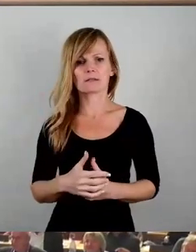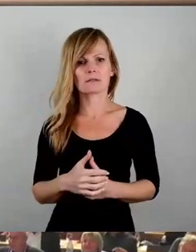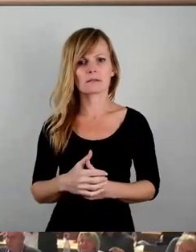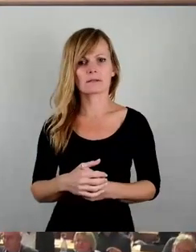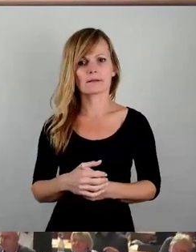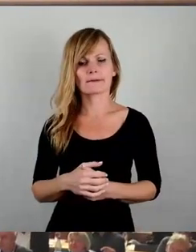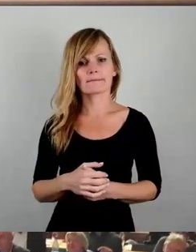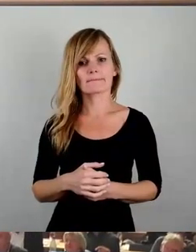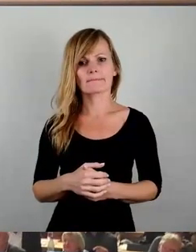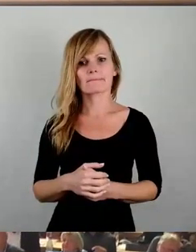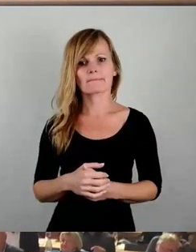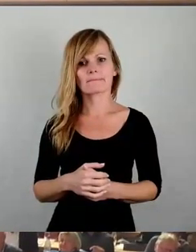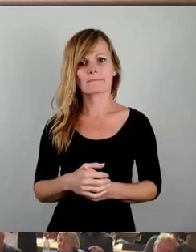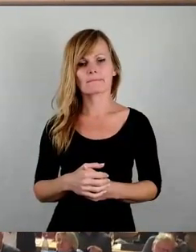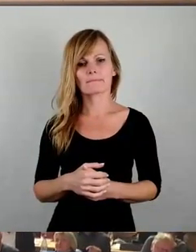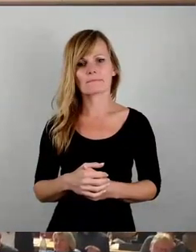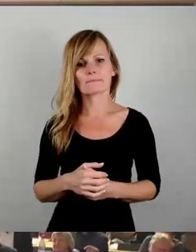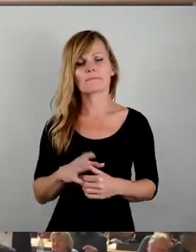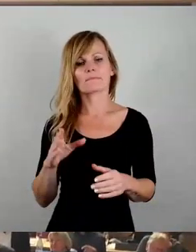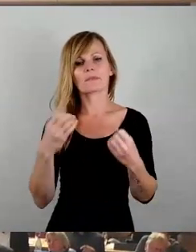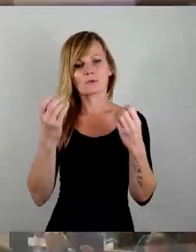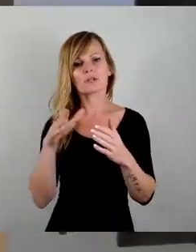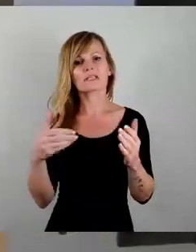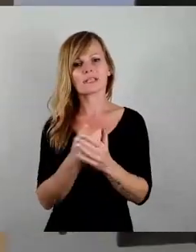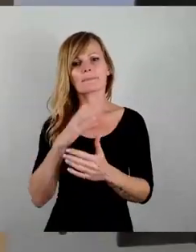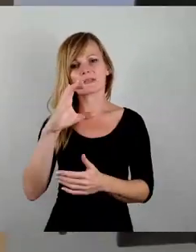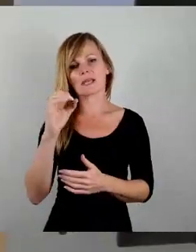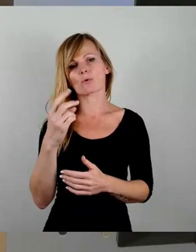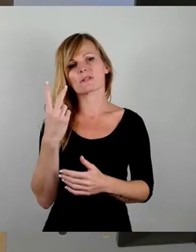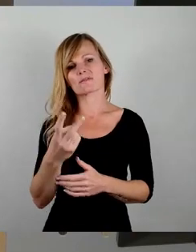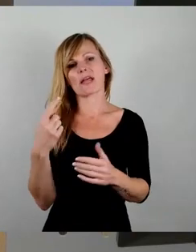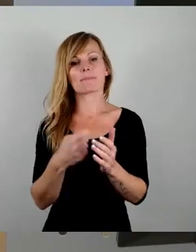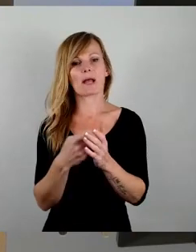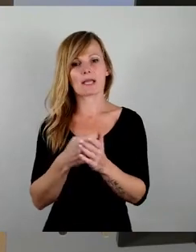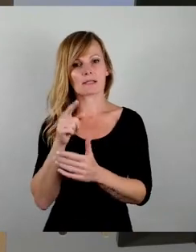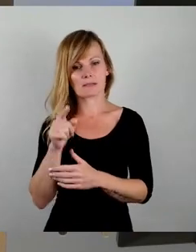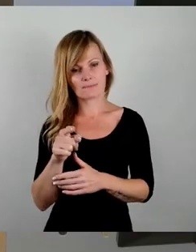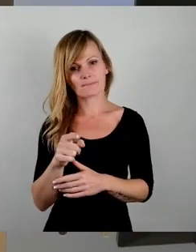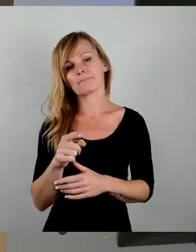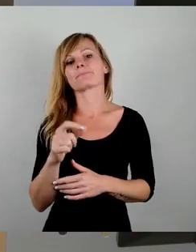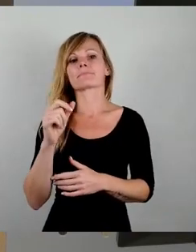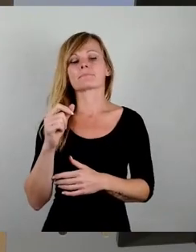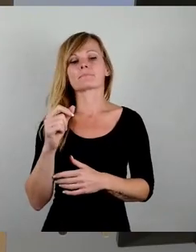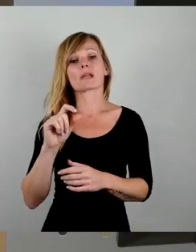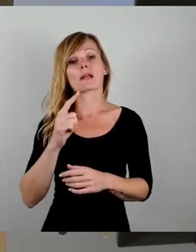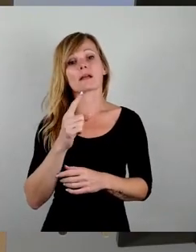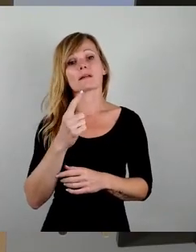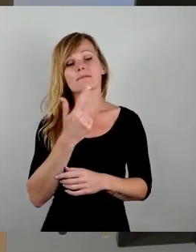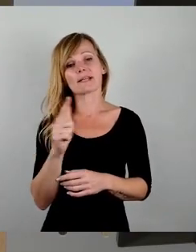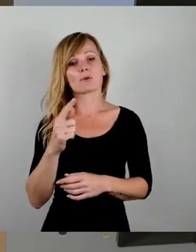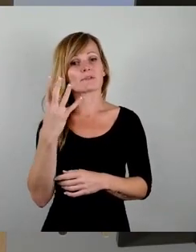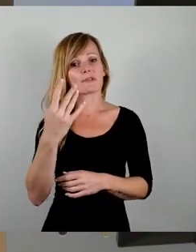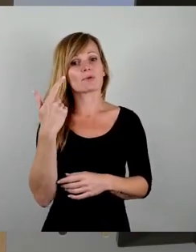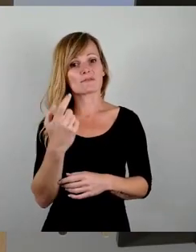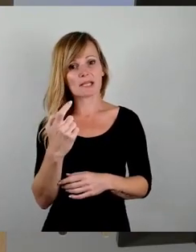Natürlich gibt es einen CO2-Preis, der auch hier erstmals 2024 zu Buche schlägt.